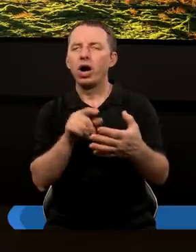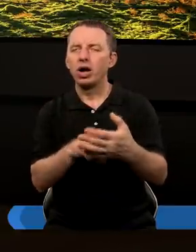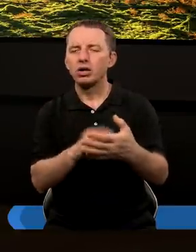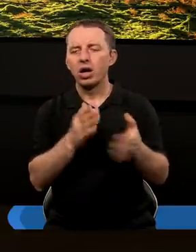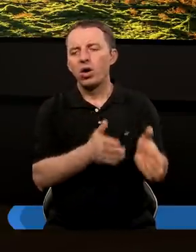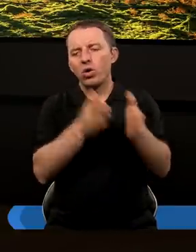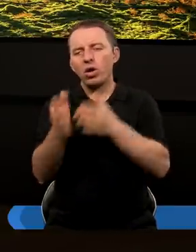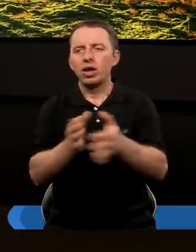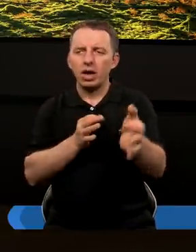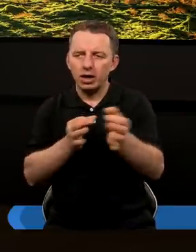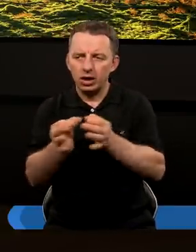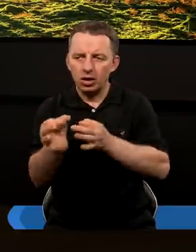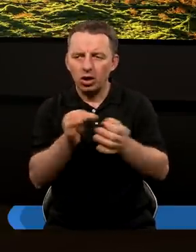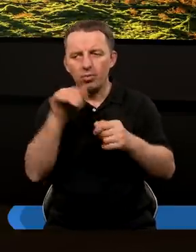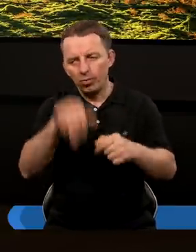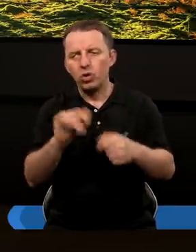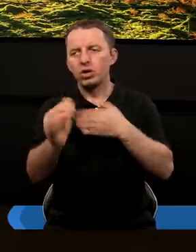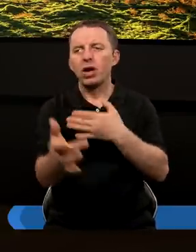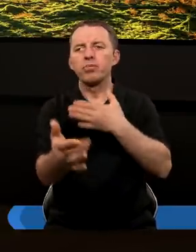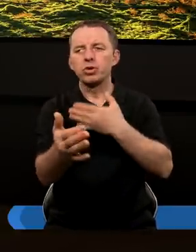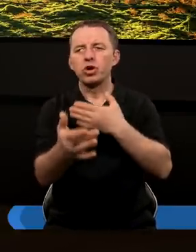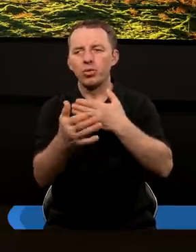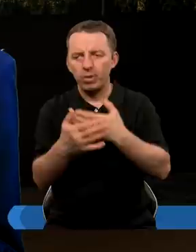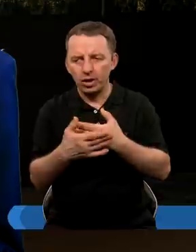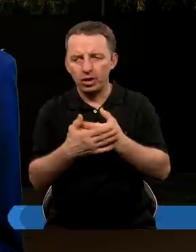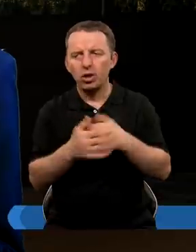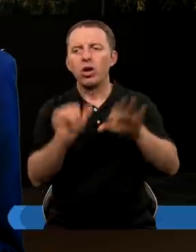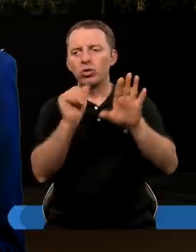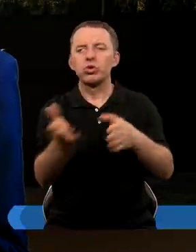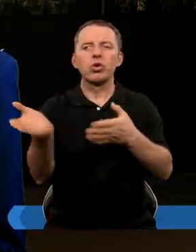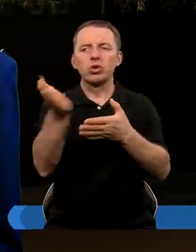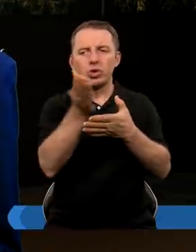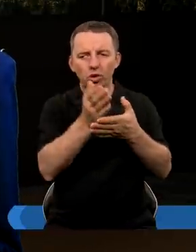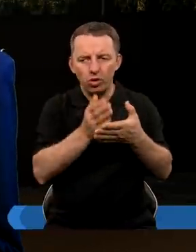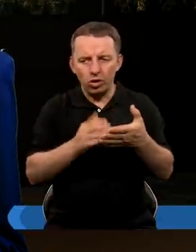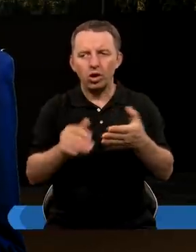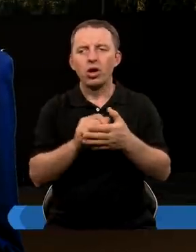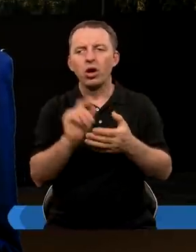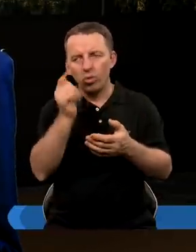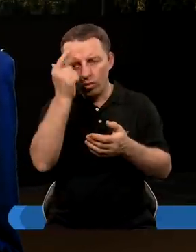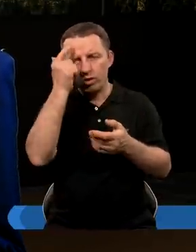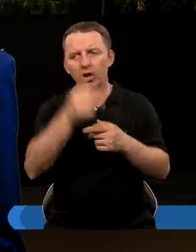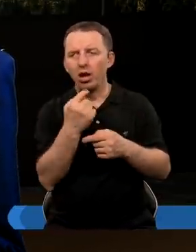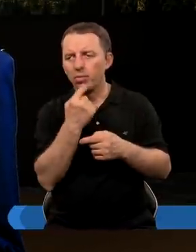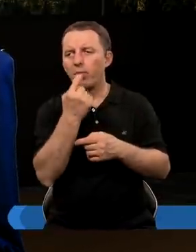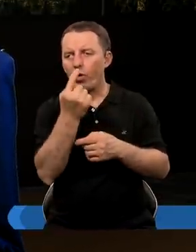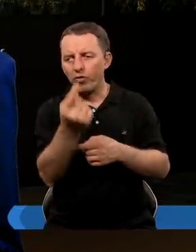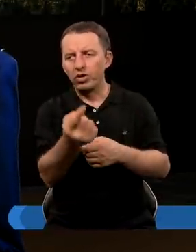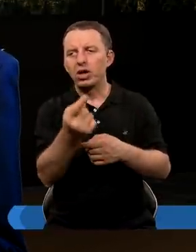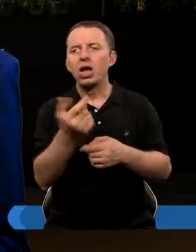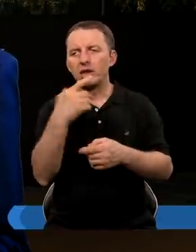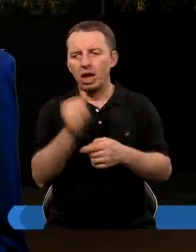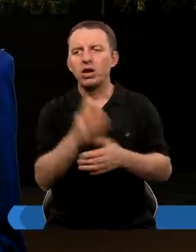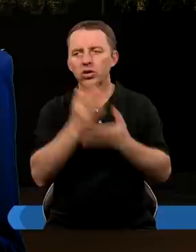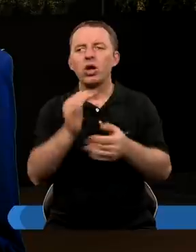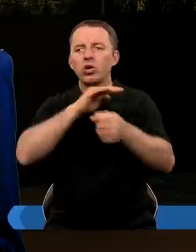kolejna historia. Czy ktoś może ją przybliżyć? Szósty rozdział skupia się głównie na, tak jak już powiedziałeś,